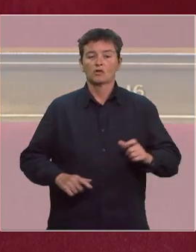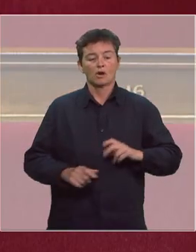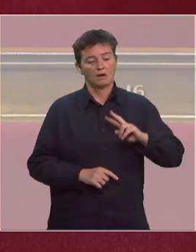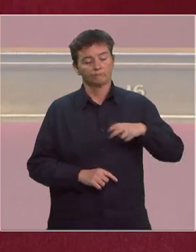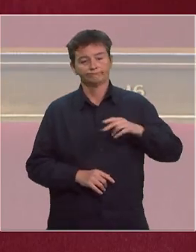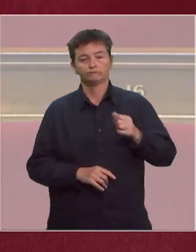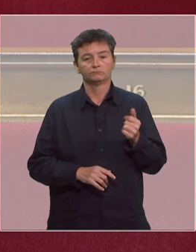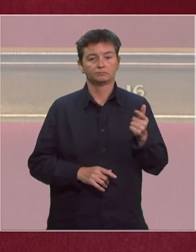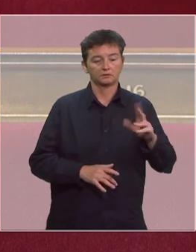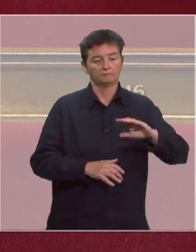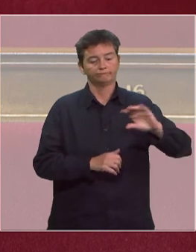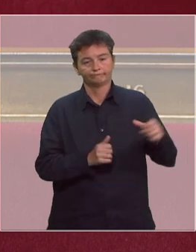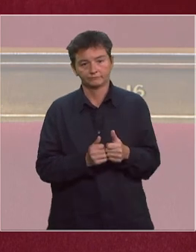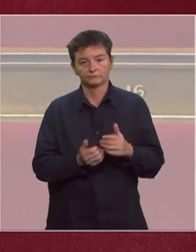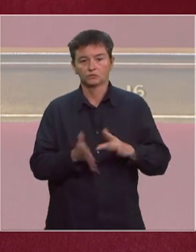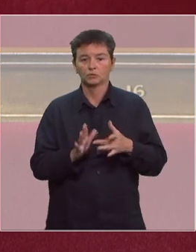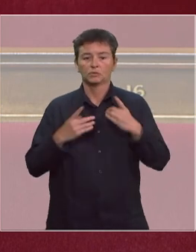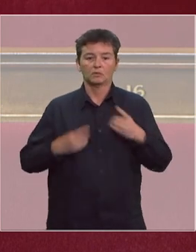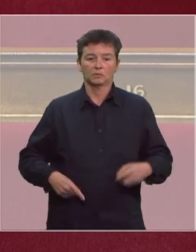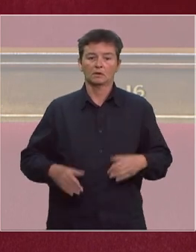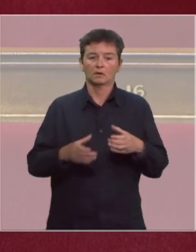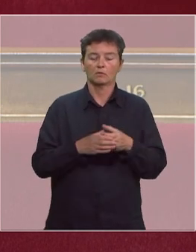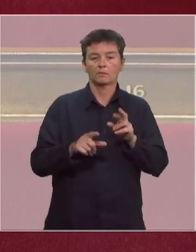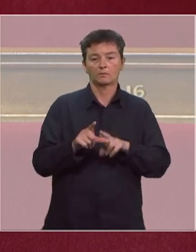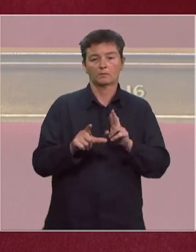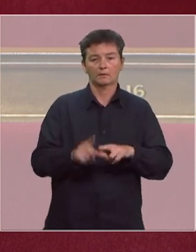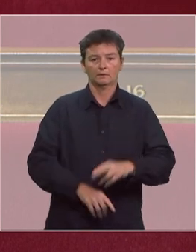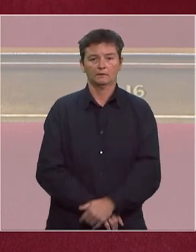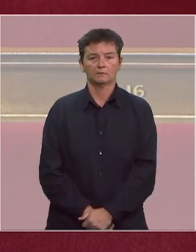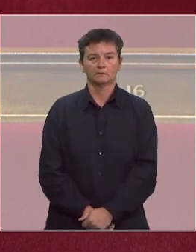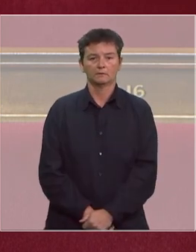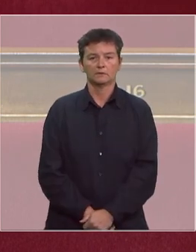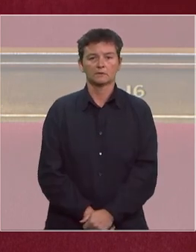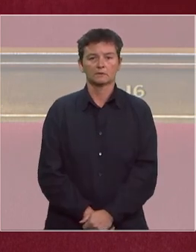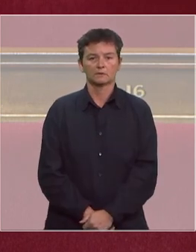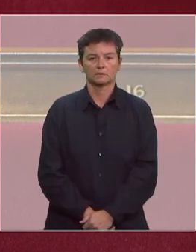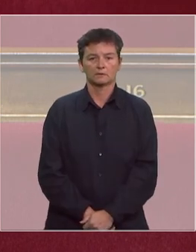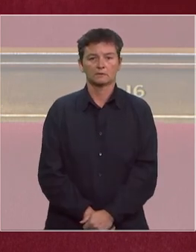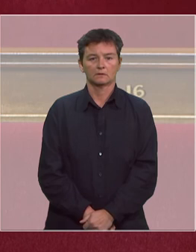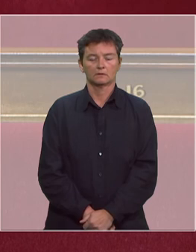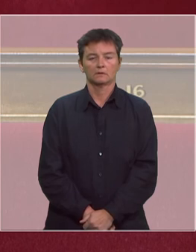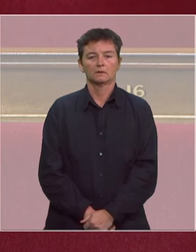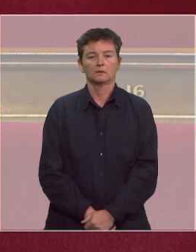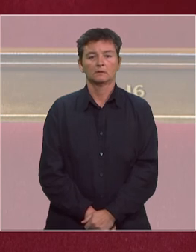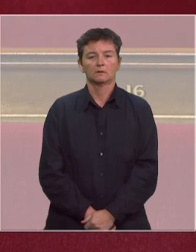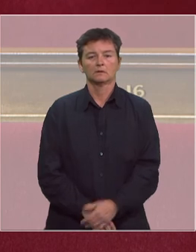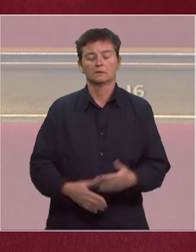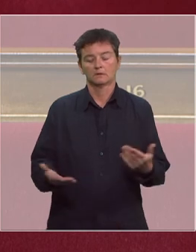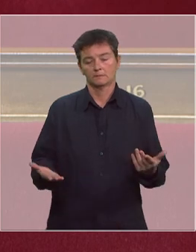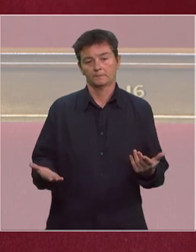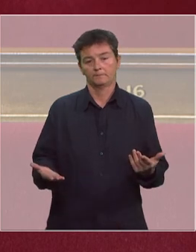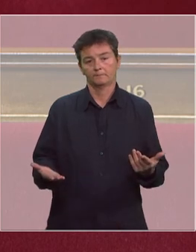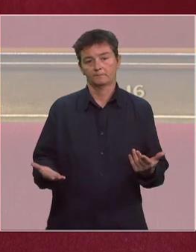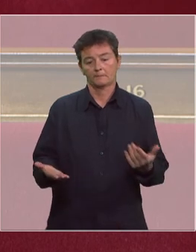Gauthier et Fabrice Brun ainsi que l'ensemble des députés du groupe Les Républicains. Monsieur le Premier Ministre, nous ne pouvons pas revivre